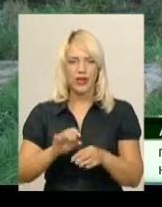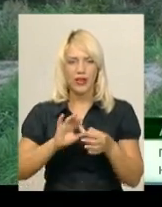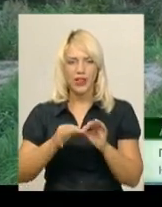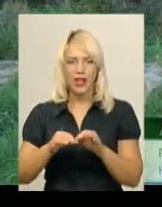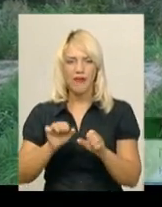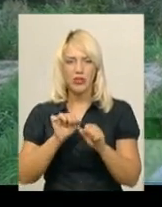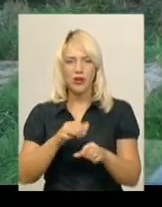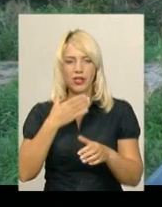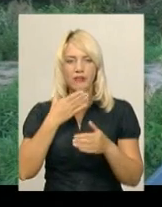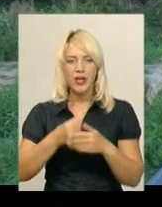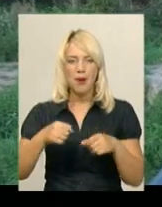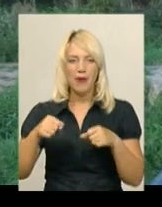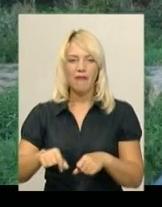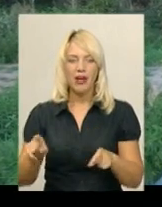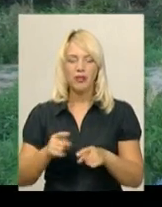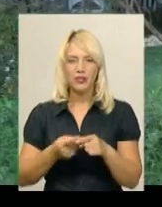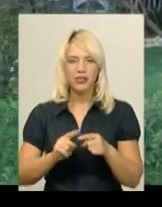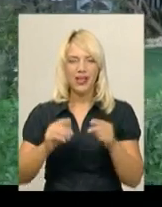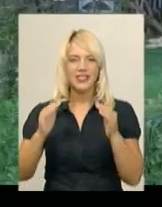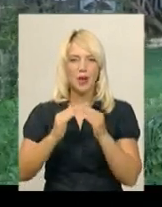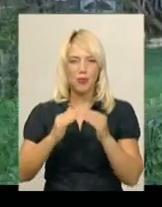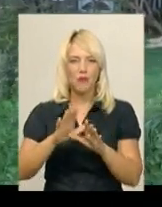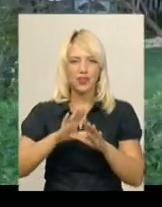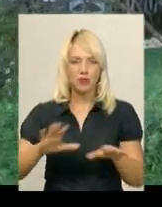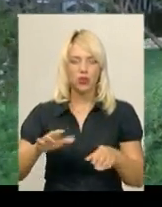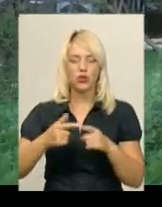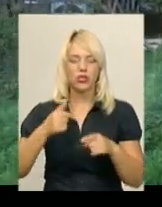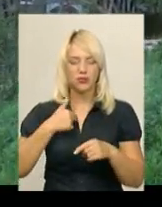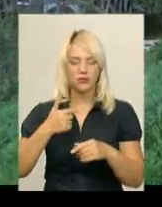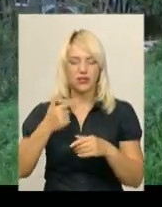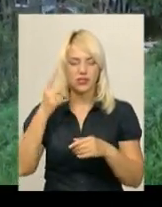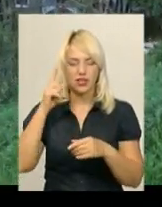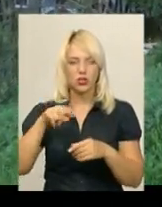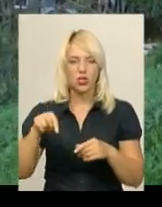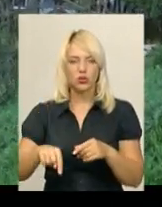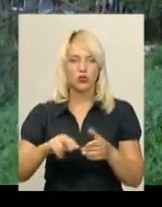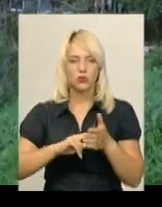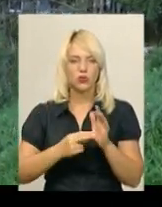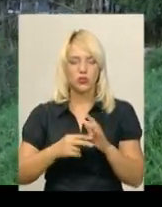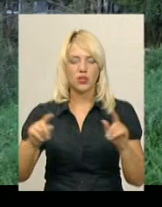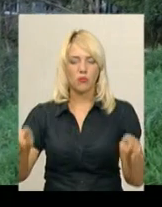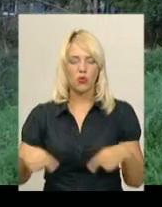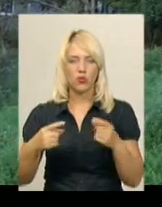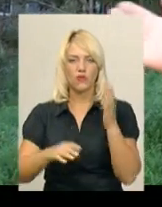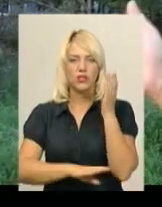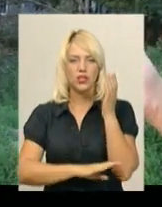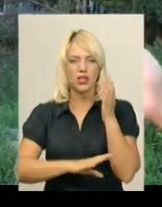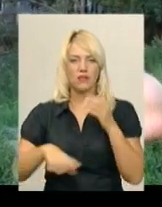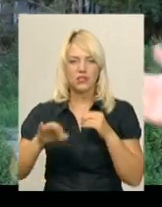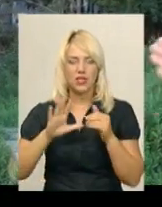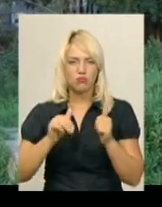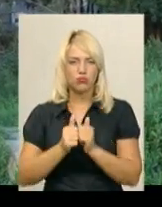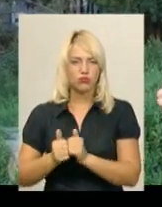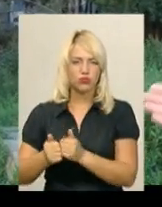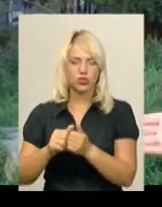відстоювали свої права на те, щоб цієї забудови не було. Я знаю, що тут планується, принаймні, поновити ці насадження, тому що це все було щільно засаджено.